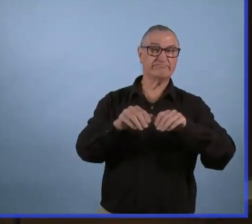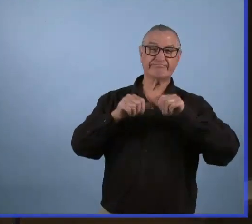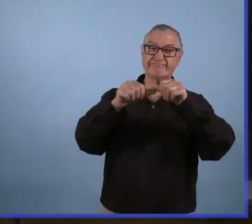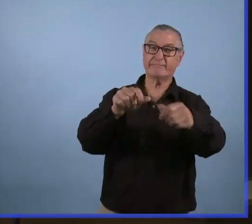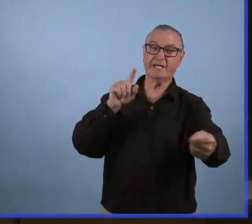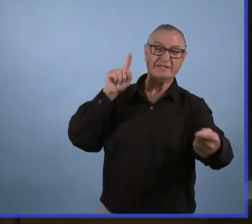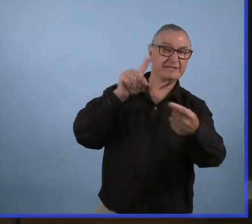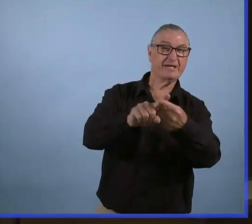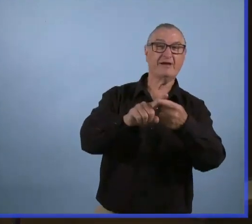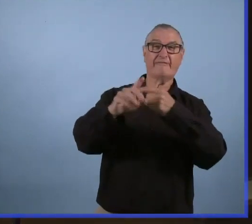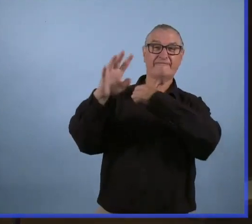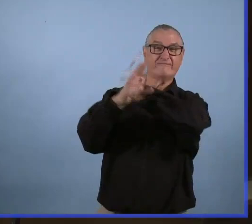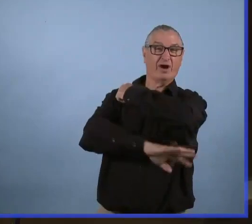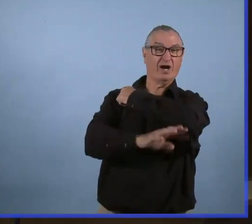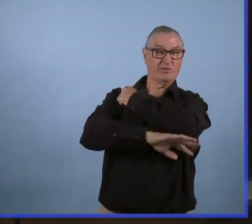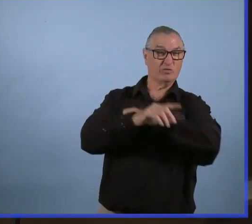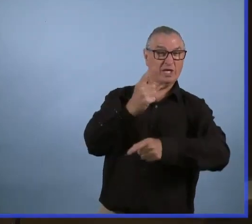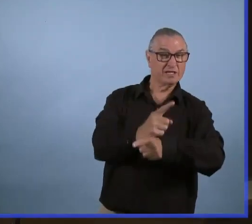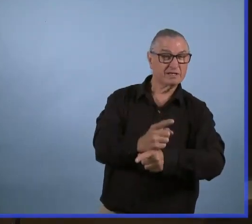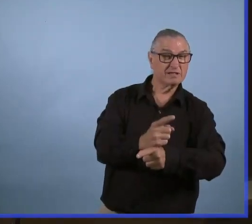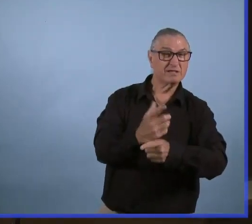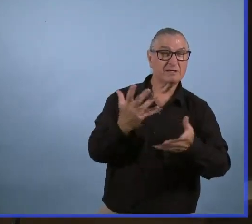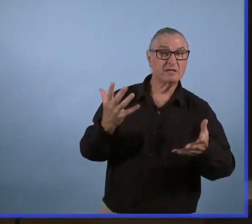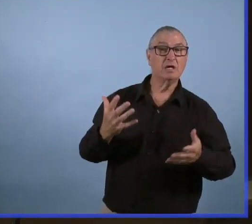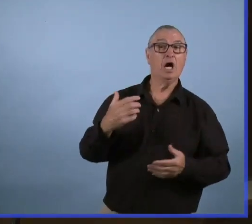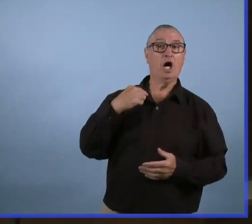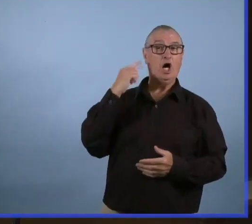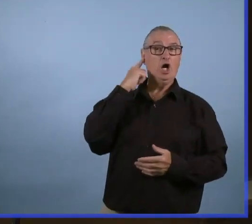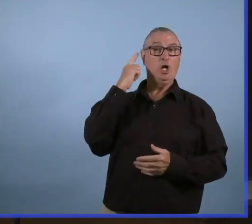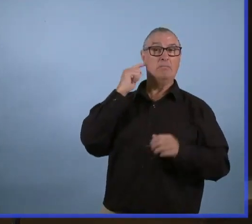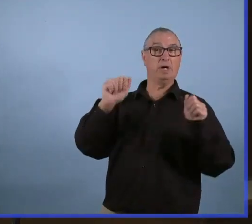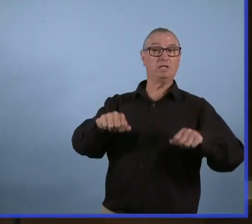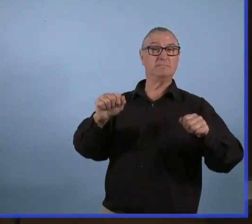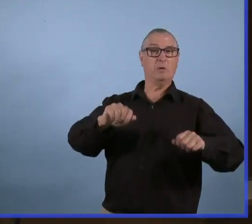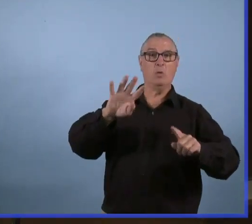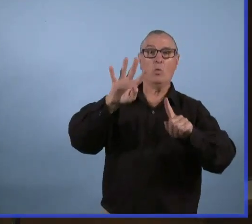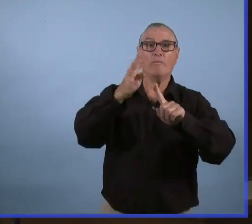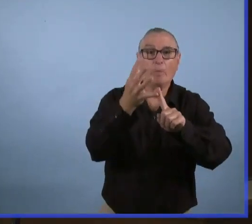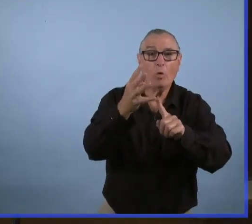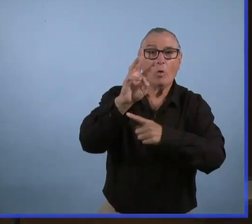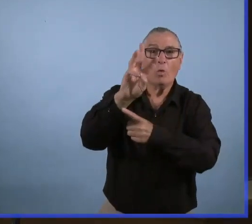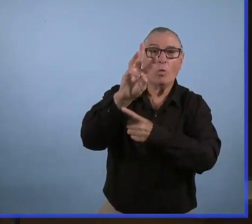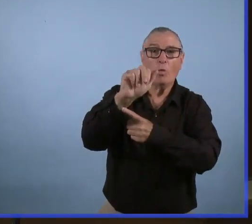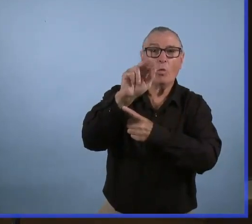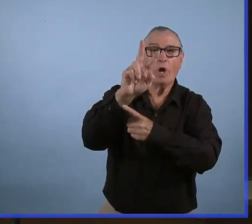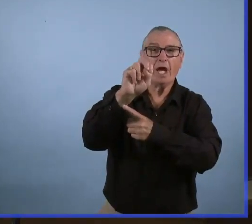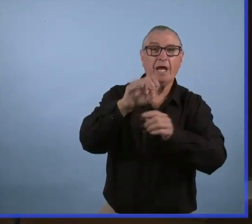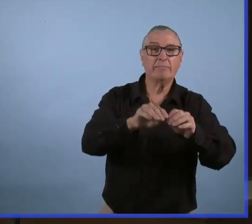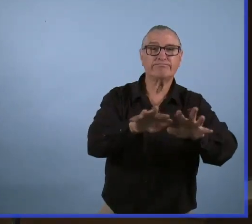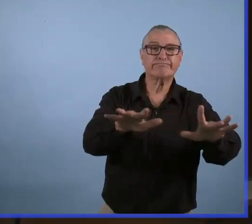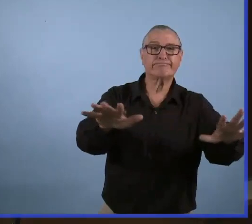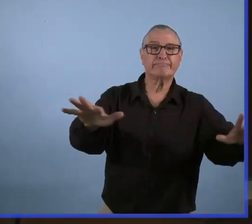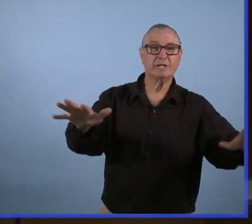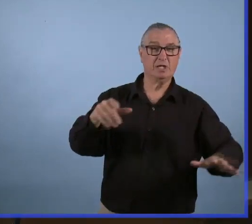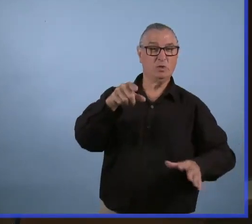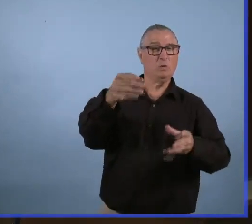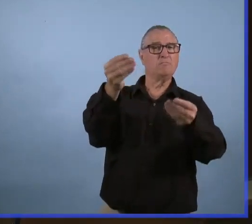pourraient refermer si on ne fait rien ou si on rouvre trop vite.